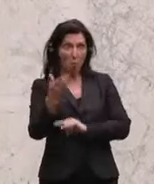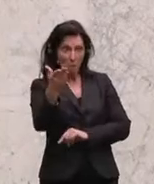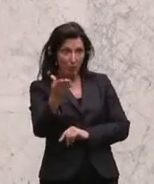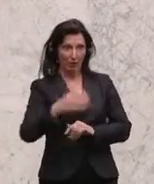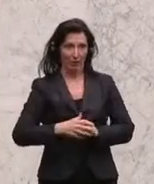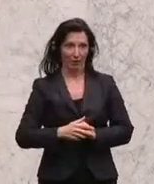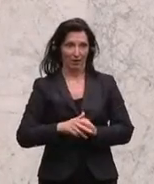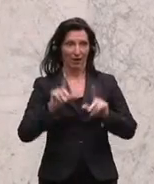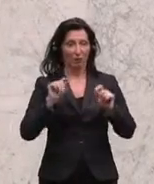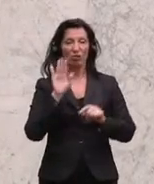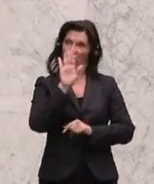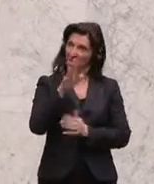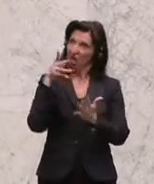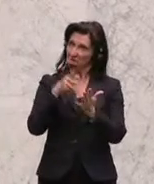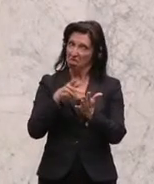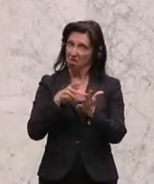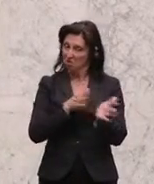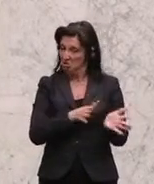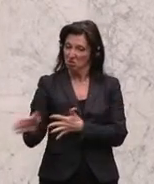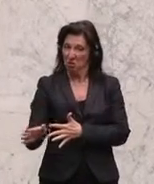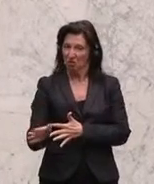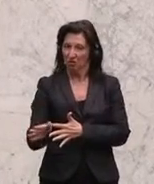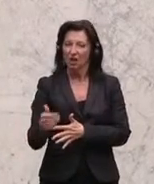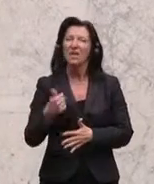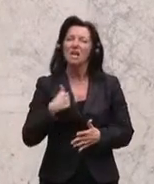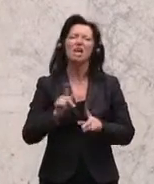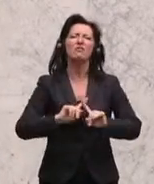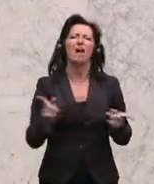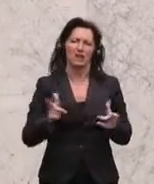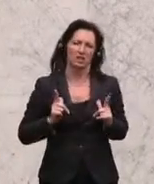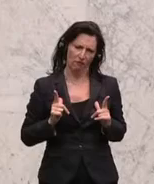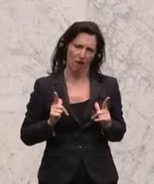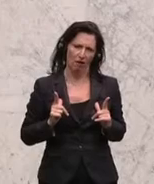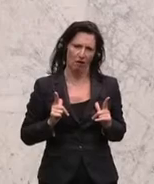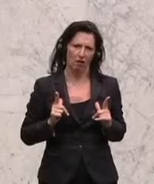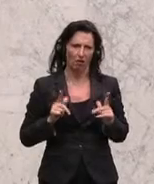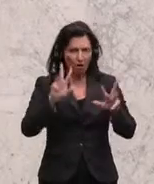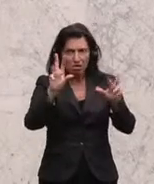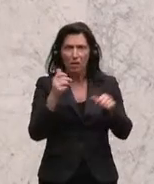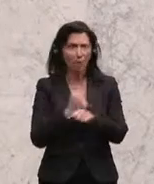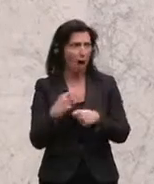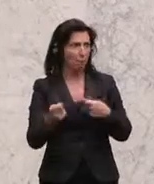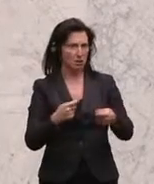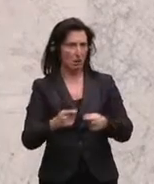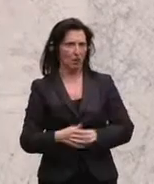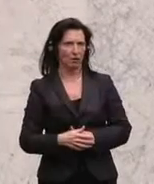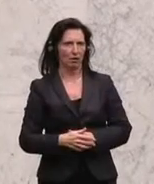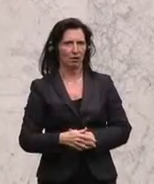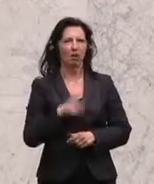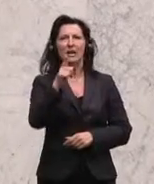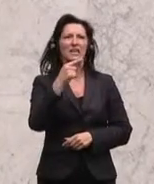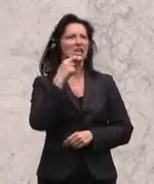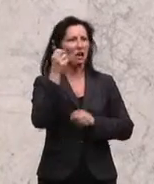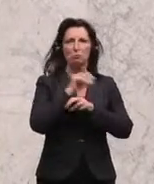damit dieser Test daneben gegangen ist. Wissen Sie, was ich mir erwartet hätte? Ich hätte mir erwartet, dass ich mir etwas zum Arbeitsmarkt sage. Nicht sagen, die Leute, fürchtet